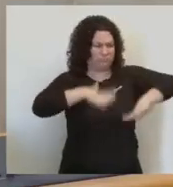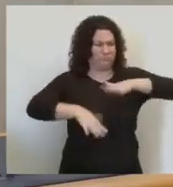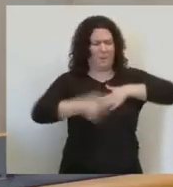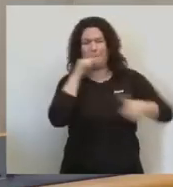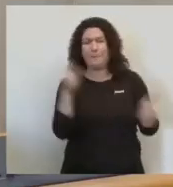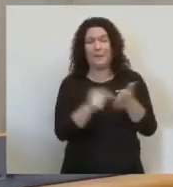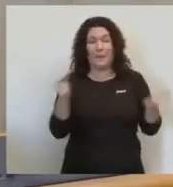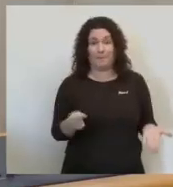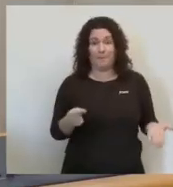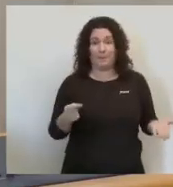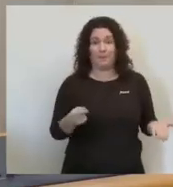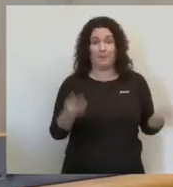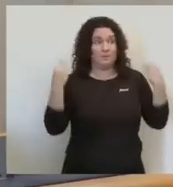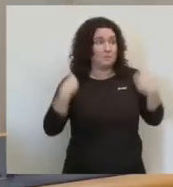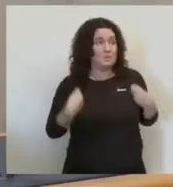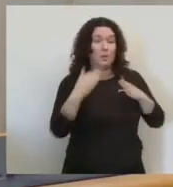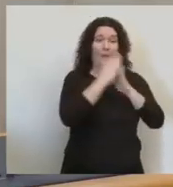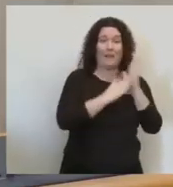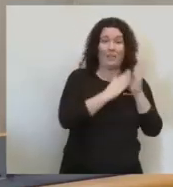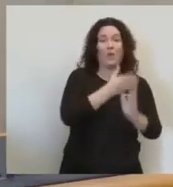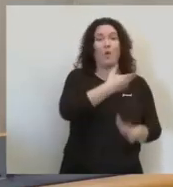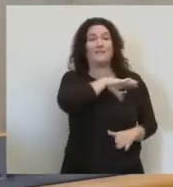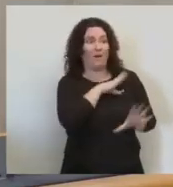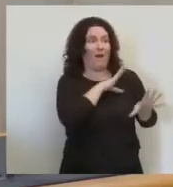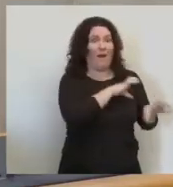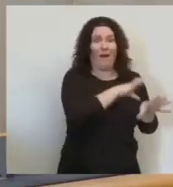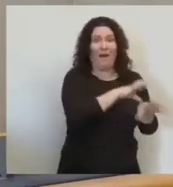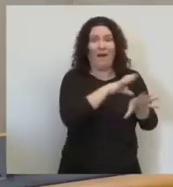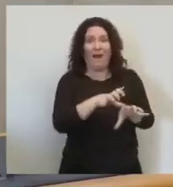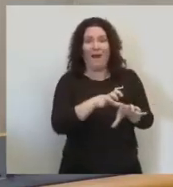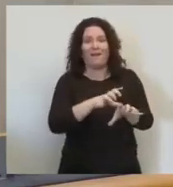alumnes que aprenen realment en valencià i castellà aprenen més ràpid anglès. Gràcies.